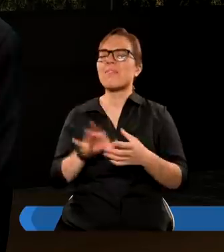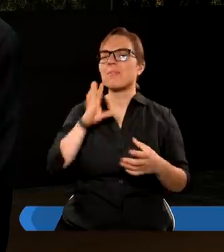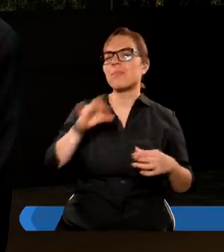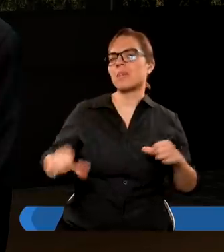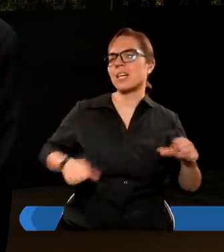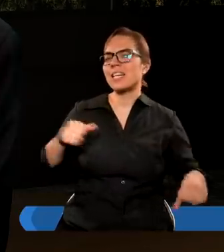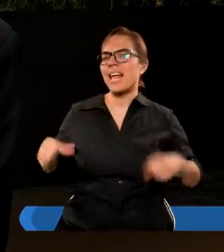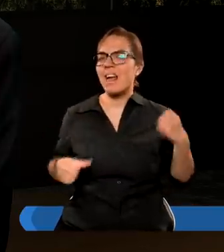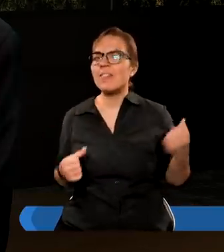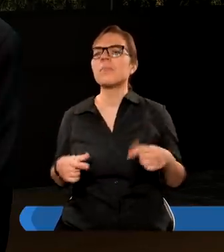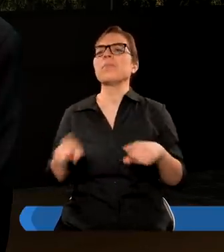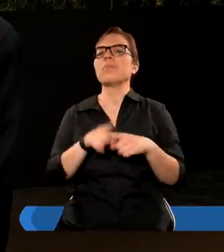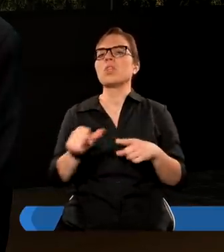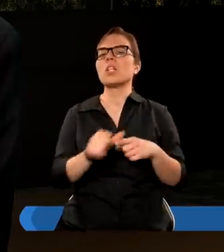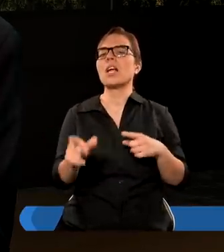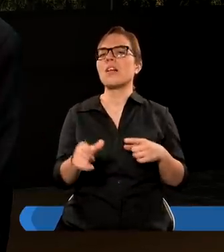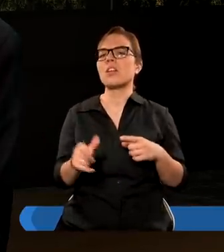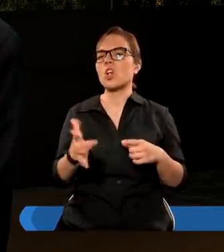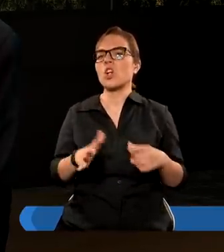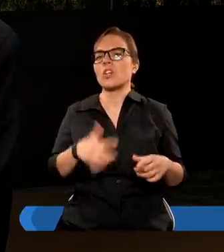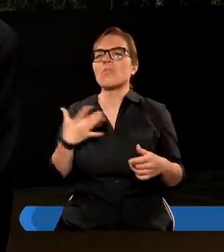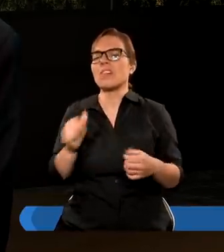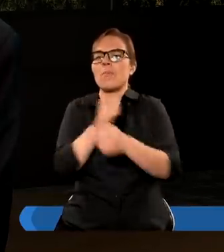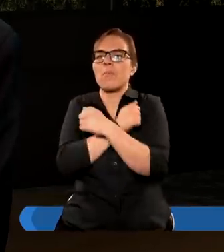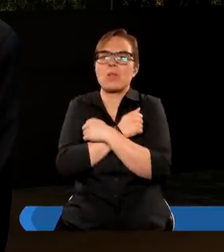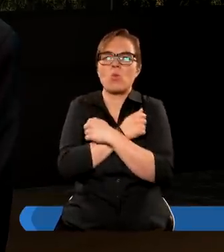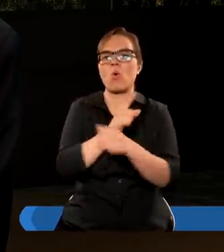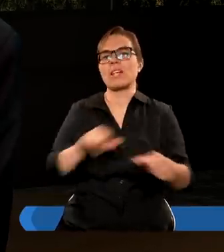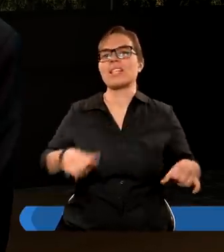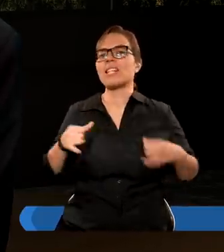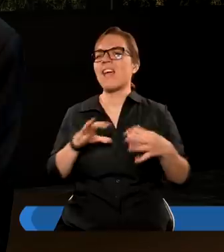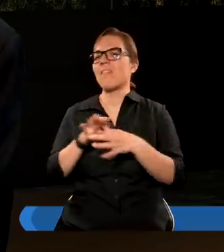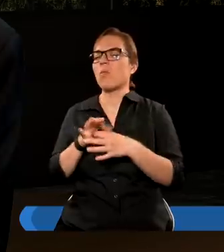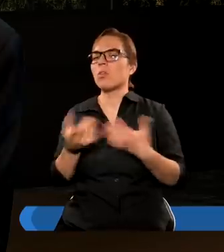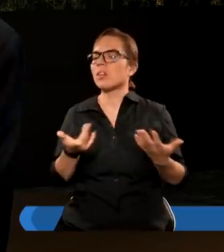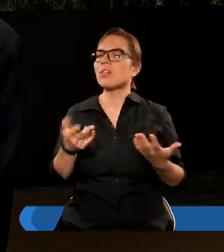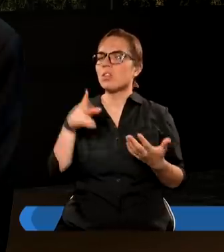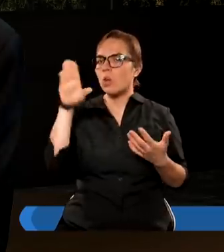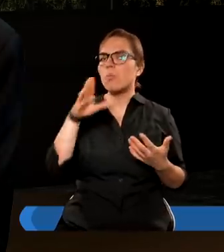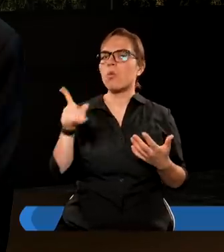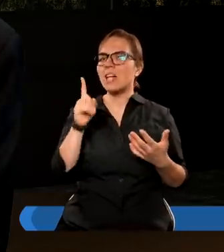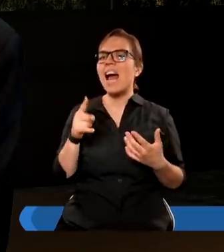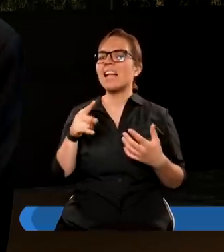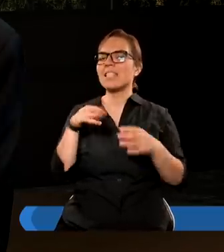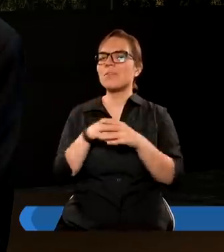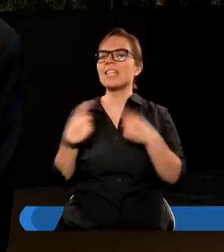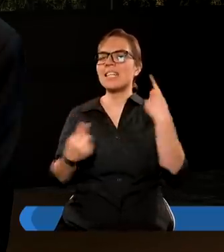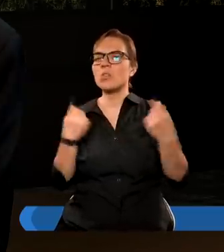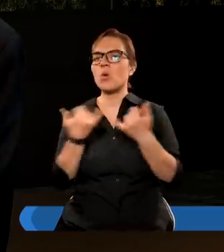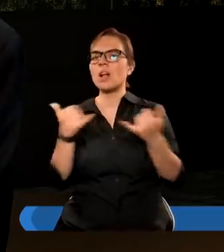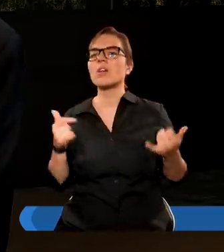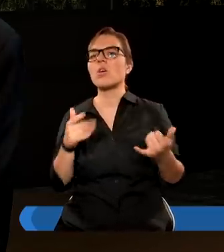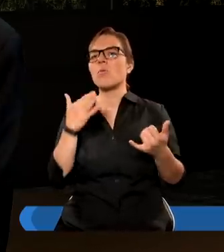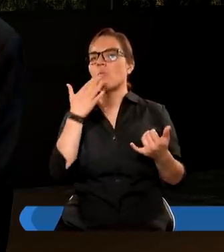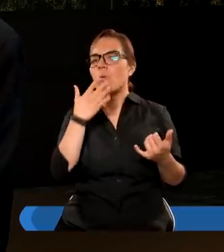gniewem. To jest bardzo dziwne stwierdzenie, czy można połączyć miłość z gniewem, ale przed czymś takim Pan Bóg ostrzegał. Słuchajcie, w niektórych sytuacjach ja